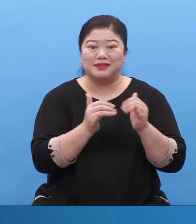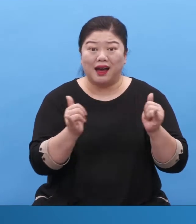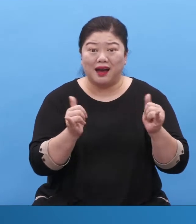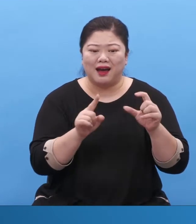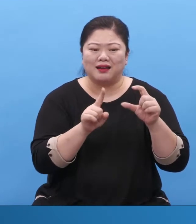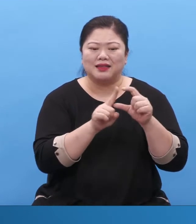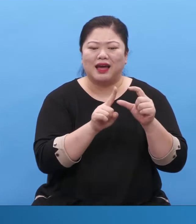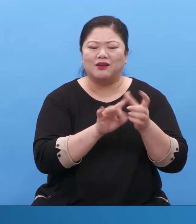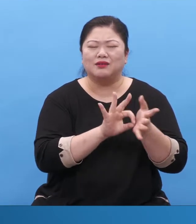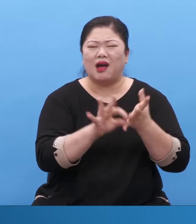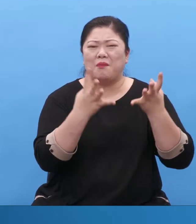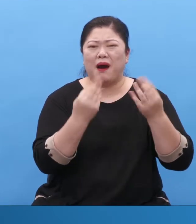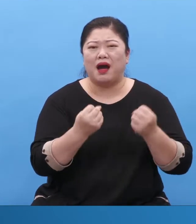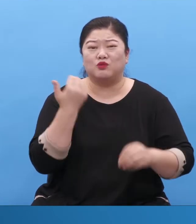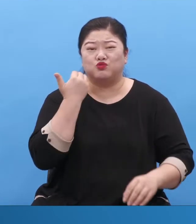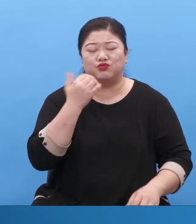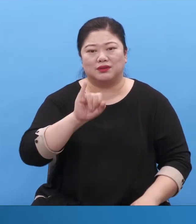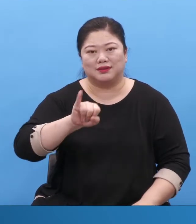썼습니다.